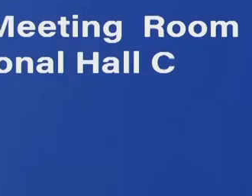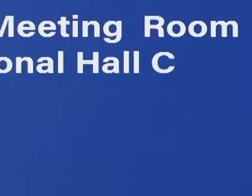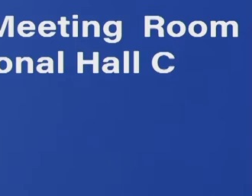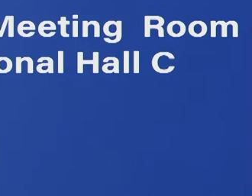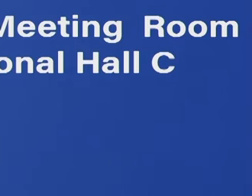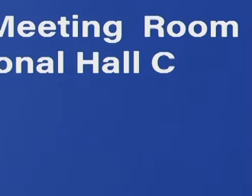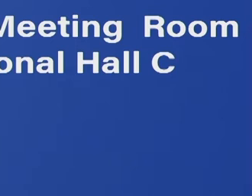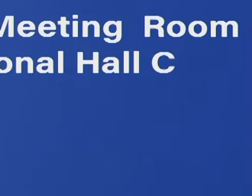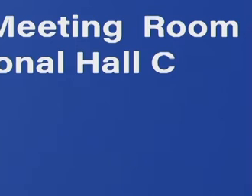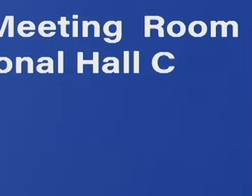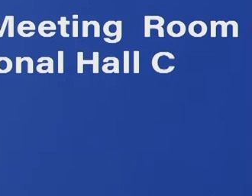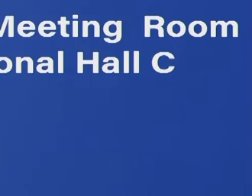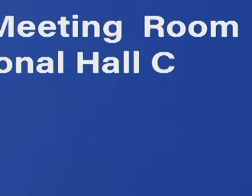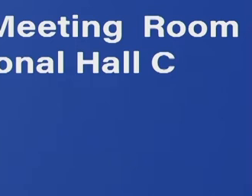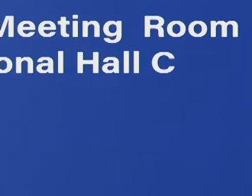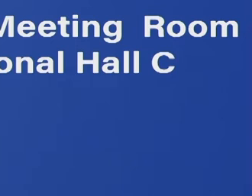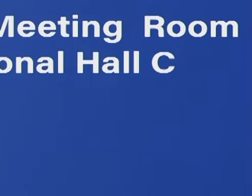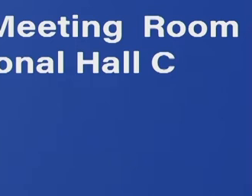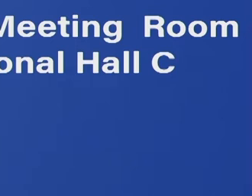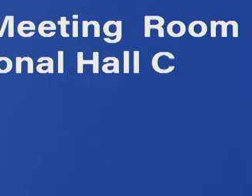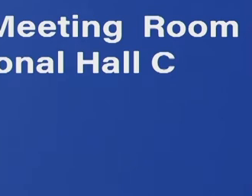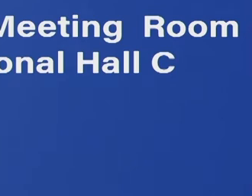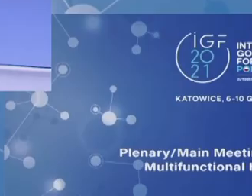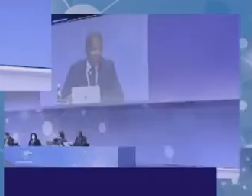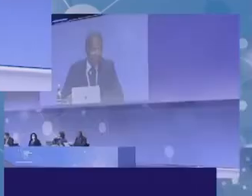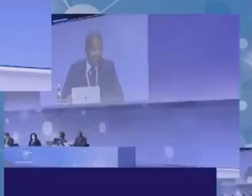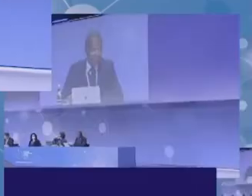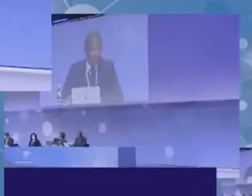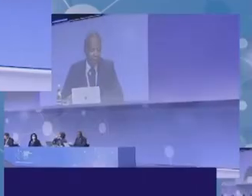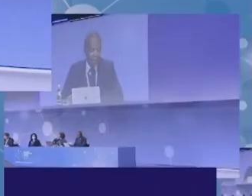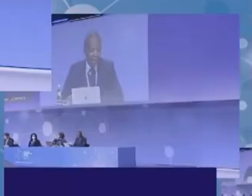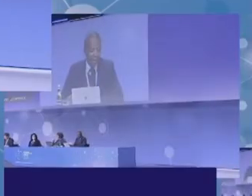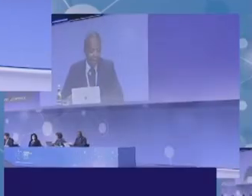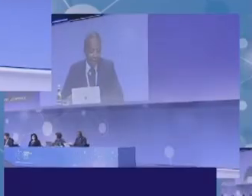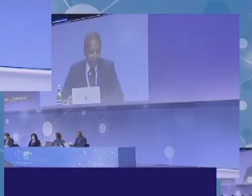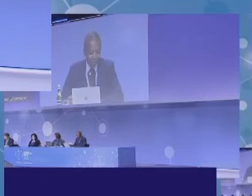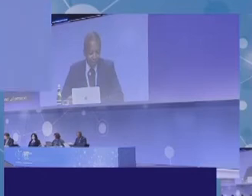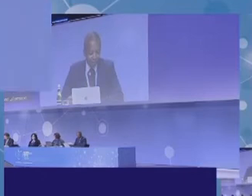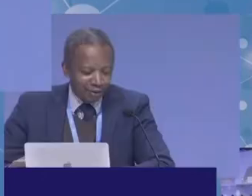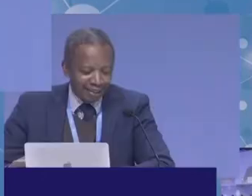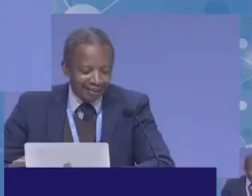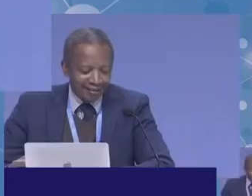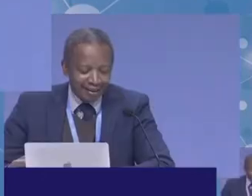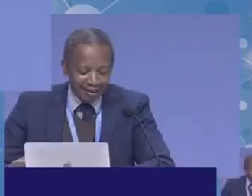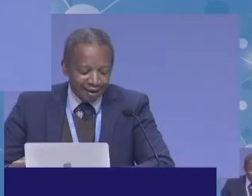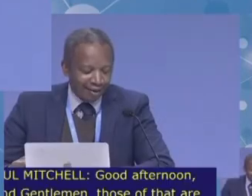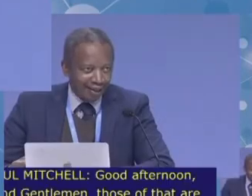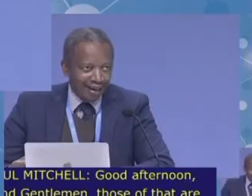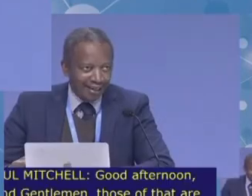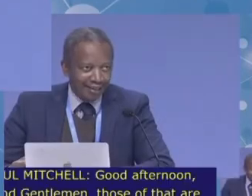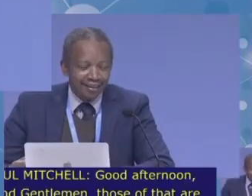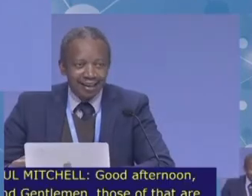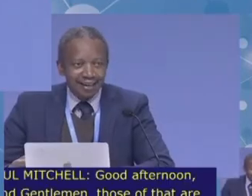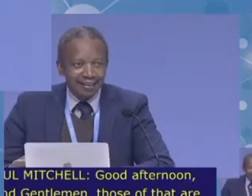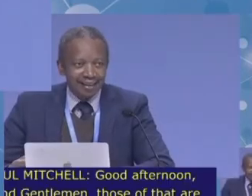Good afternoon ladies and gentlemen, those of us who... Dzień dobry, Szanowni Państwo. Witam wszystkich, którzy są tutaj w Katowicach. Witam